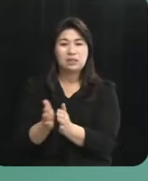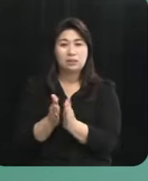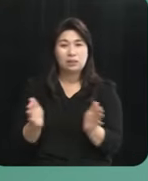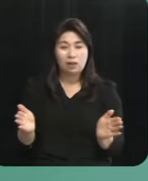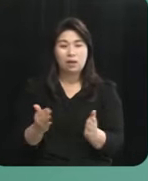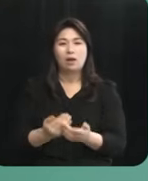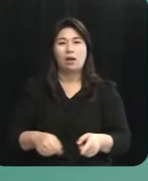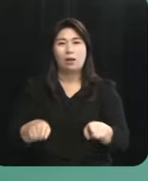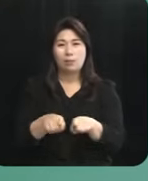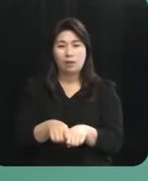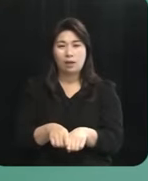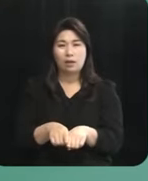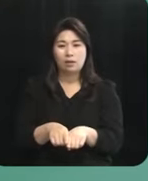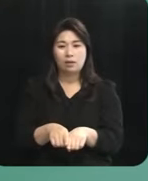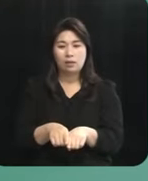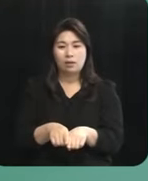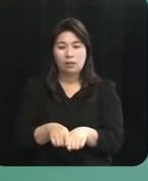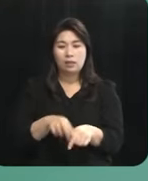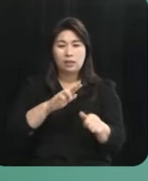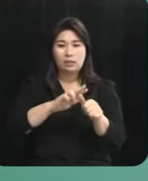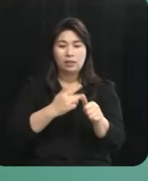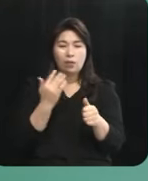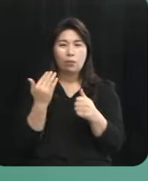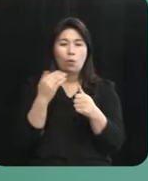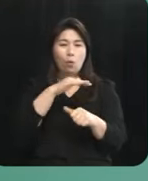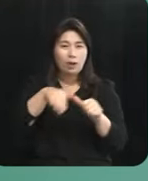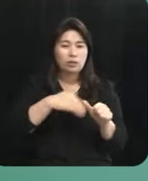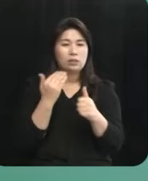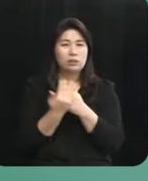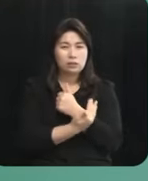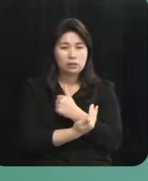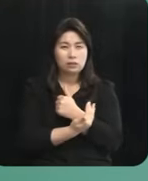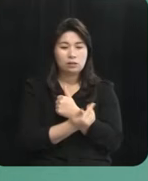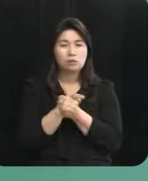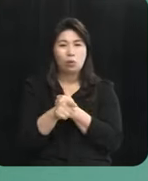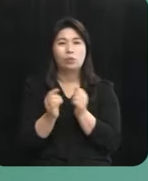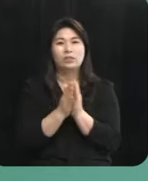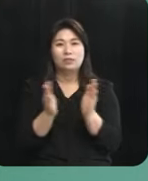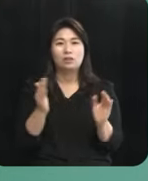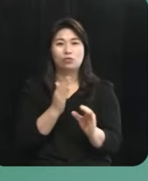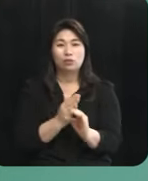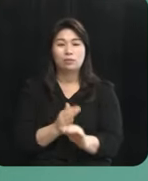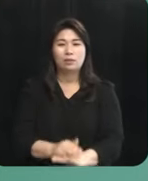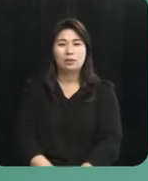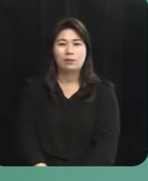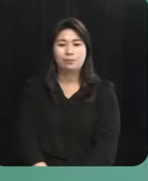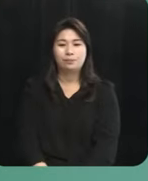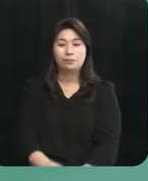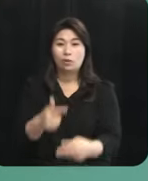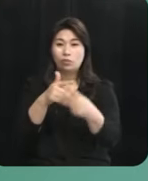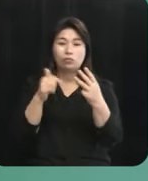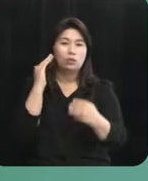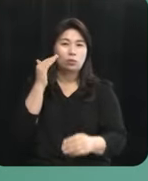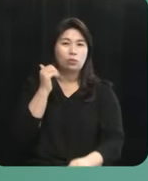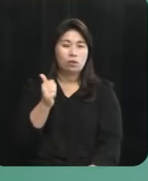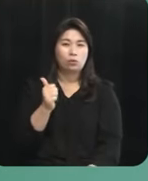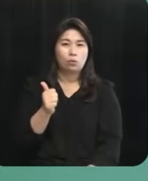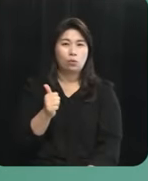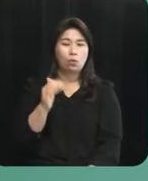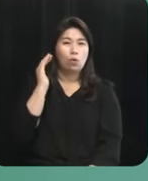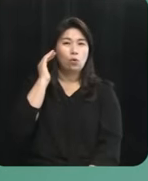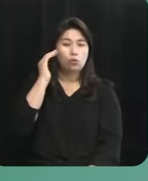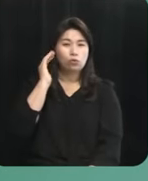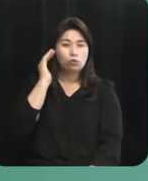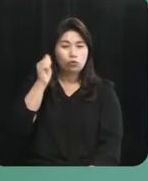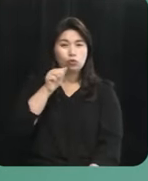함께 자연을 지키고 환경을 지키는 과정으로 도입을 하고 있습니다 윤석열 대통령도 대선 후보